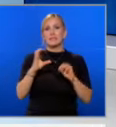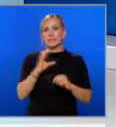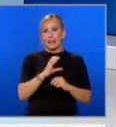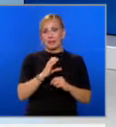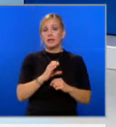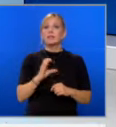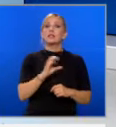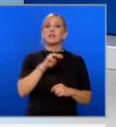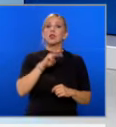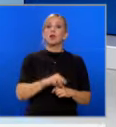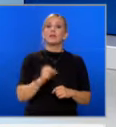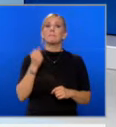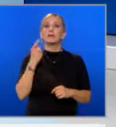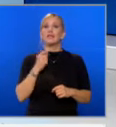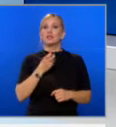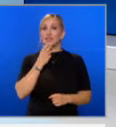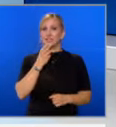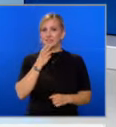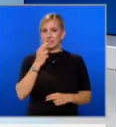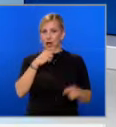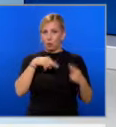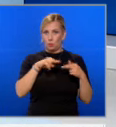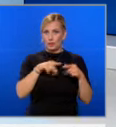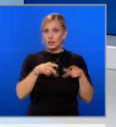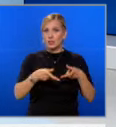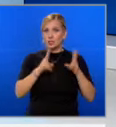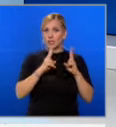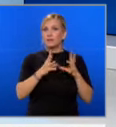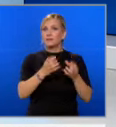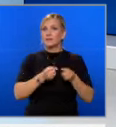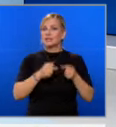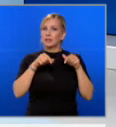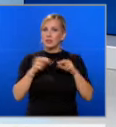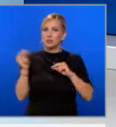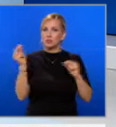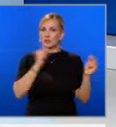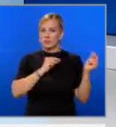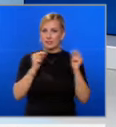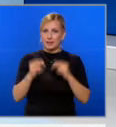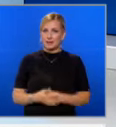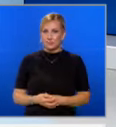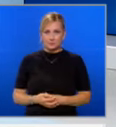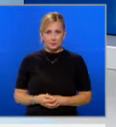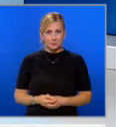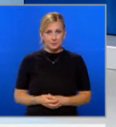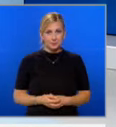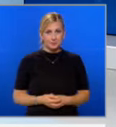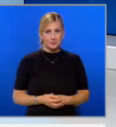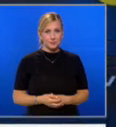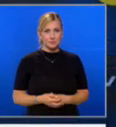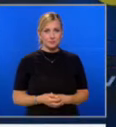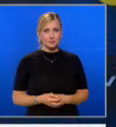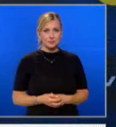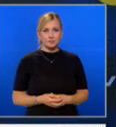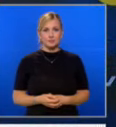Тодоров беше утвърден като председател на Съдийската комисия. Решенията бяха взети по време на днешното заседание на изпълнителния комитет на футболната ни централа.